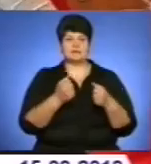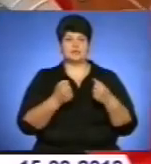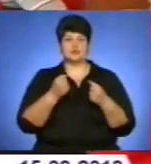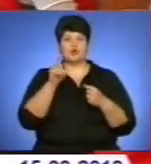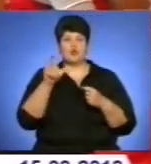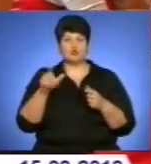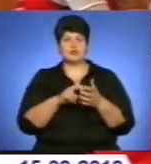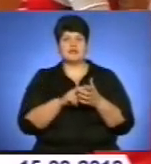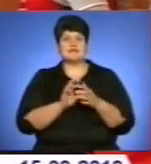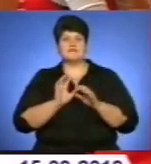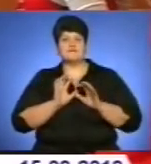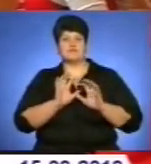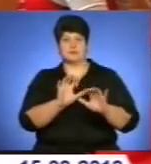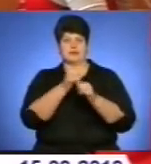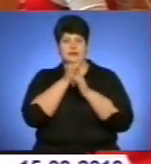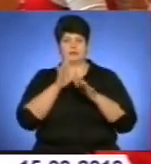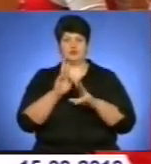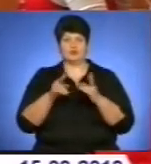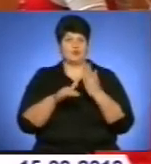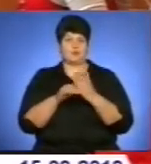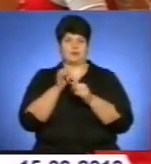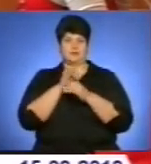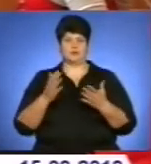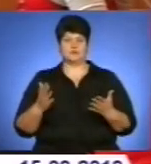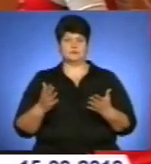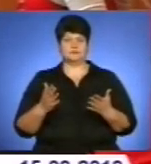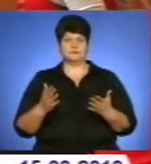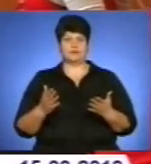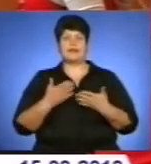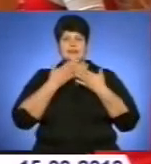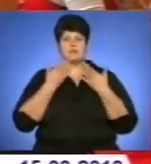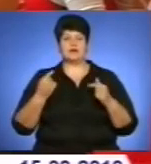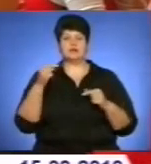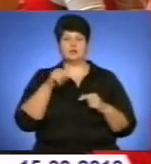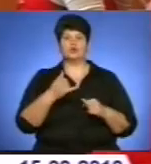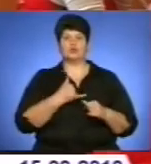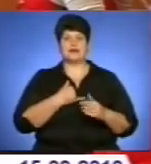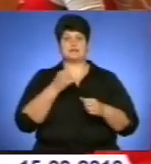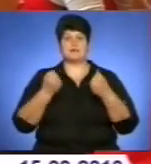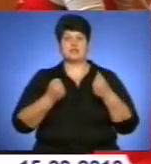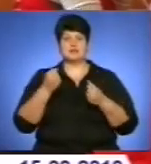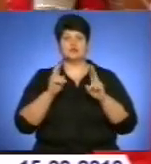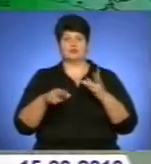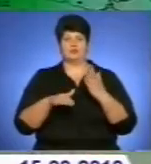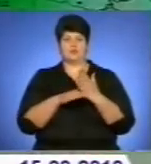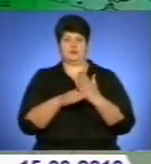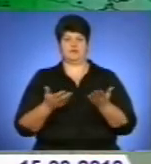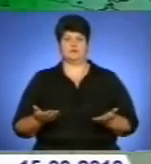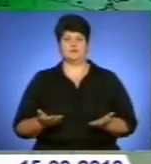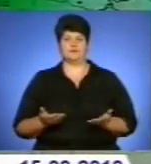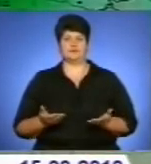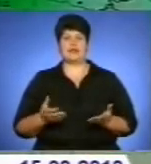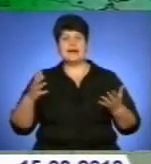триває, знаємо. Вже так воно, що ми піднімаємо на ноги і міську рату, і МЧС дзвонимо, коли нам потрібно, бо